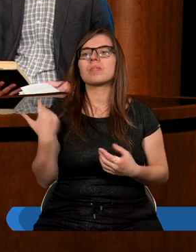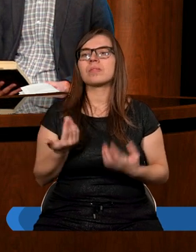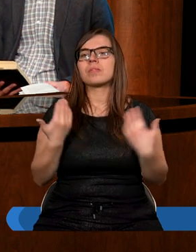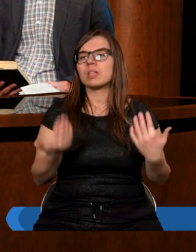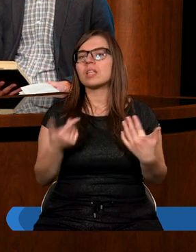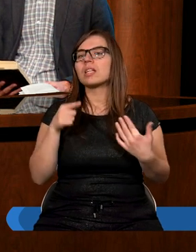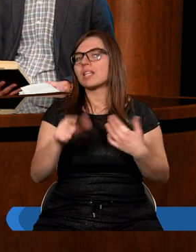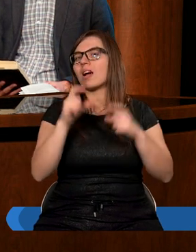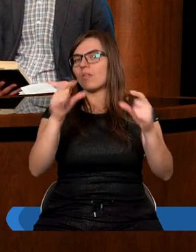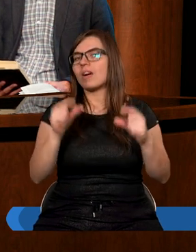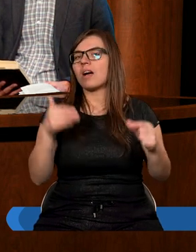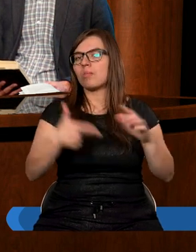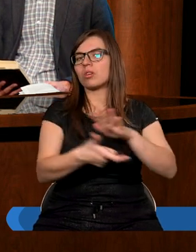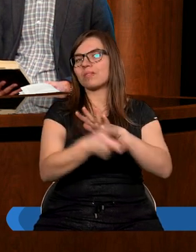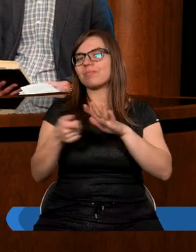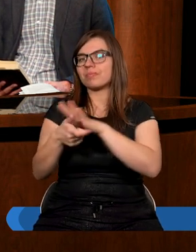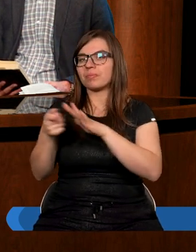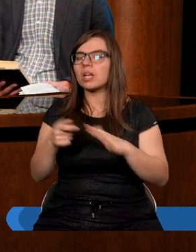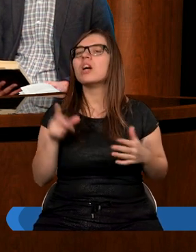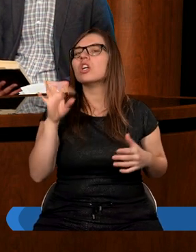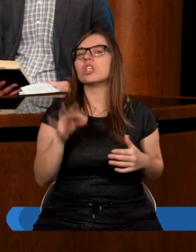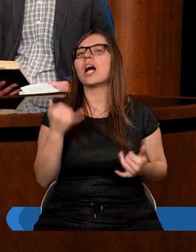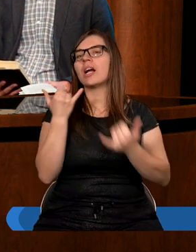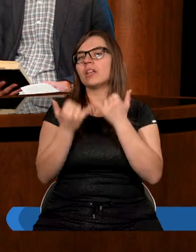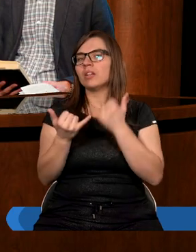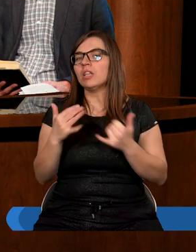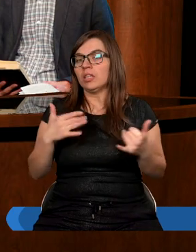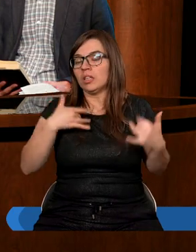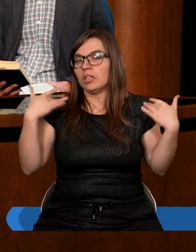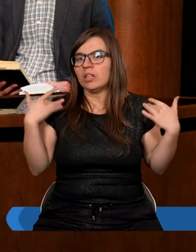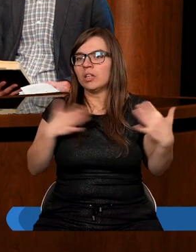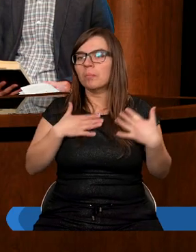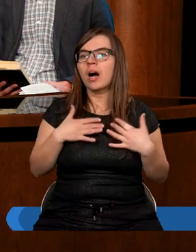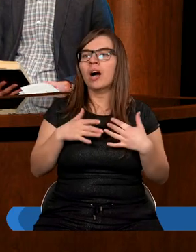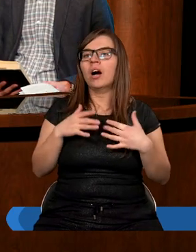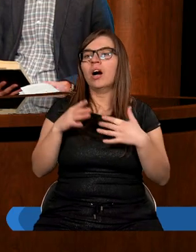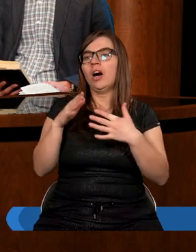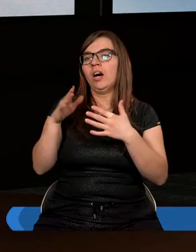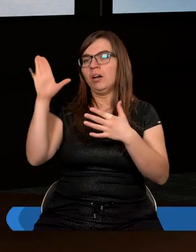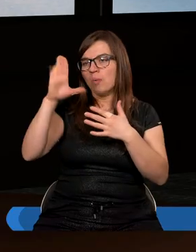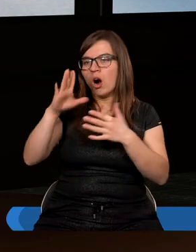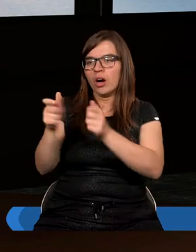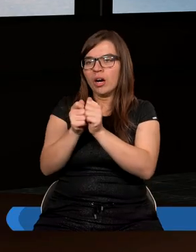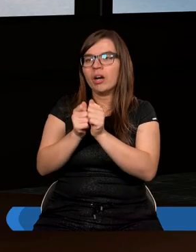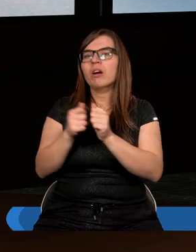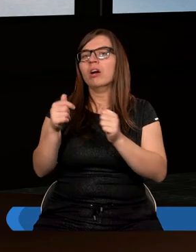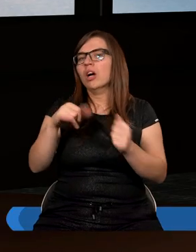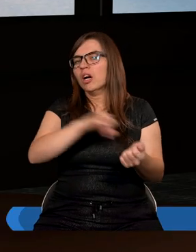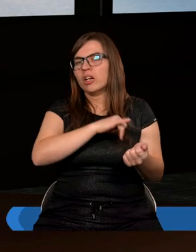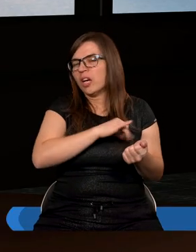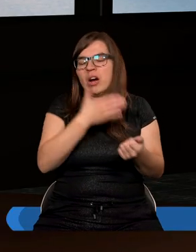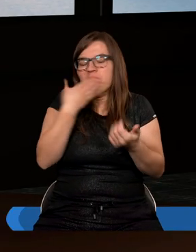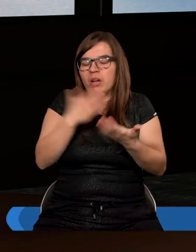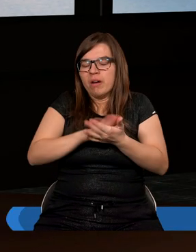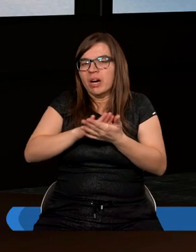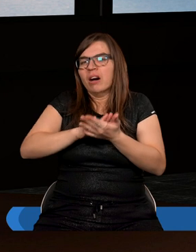fragmentu można wnioskować, że jeśli zgrzeszymy mamy orędownika, gdybyśmy nie mieli tego orędownika, to w momencie grzechu już nie ma